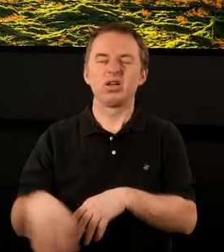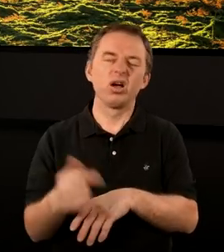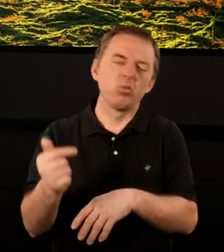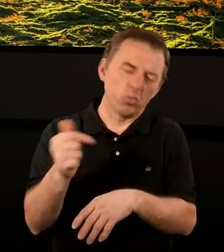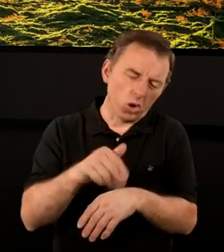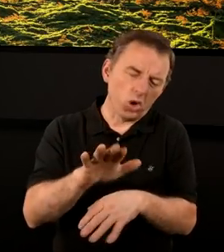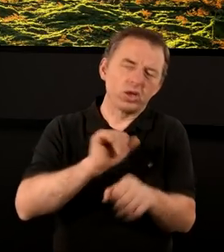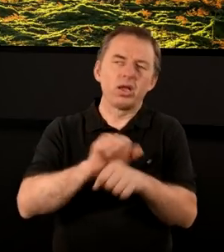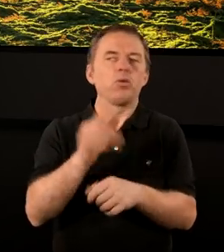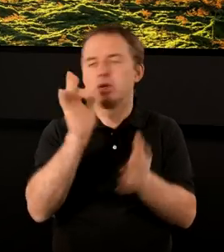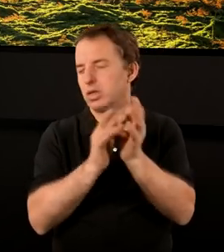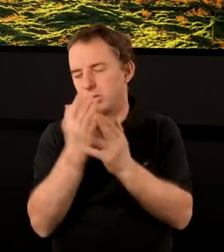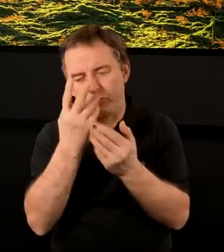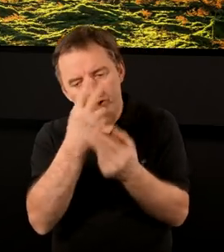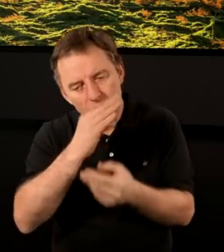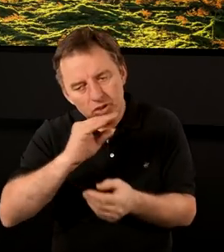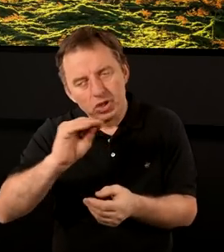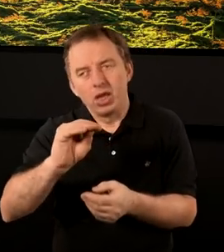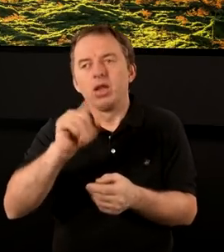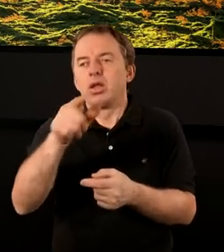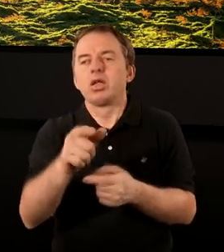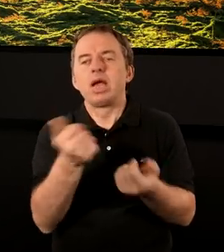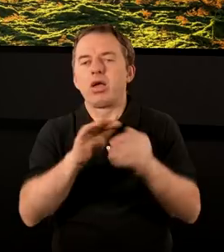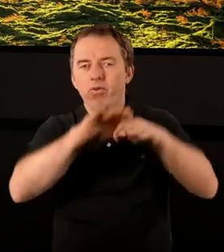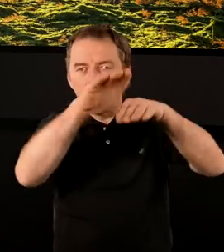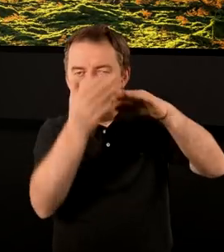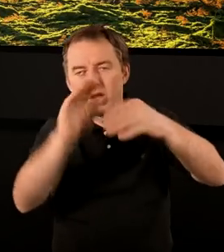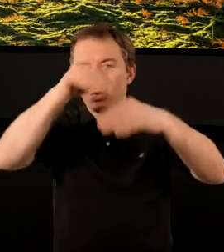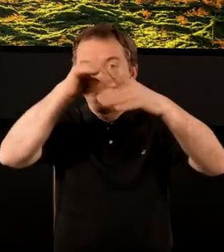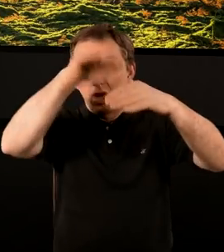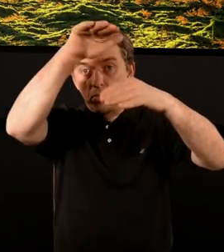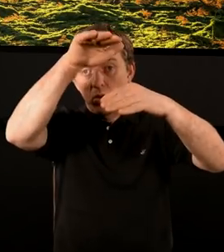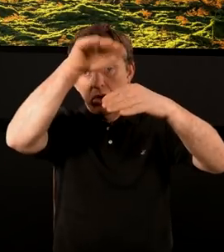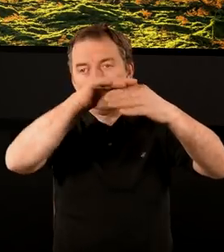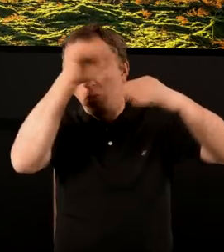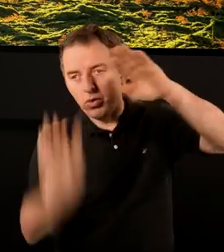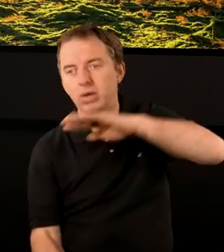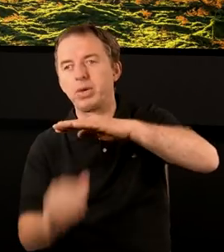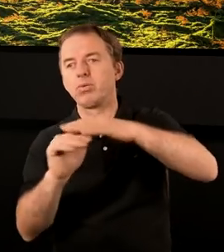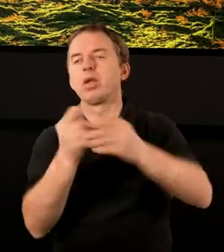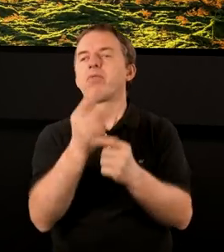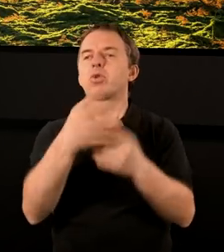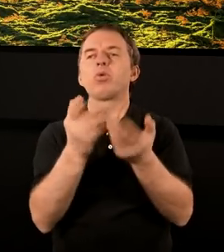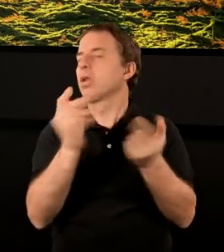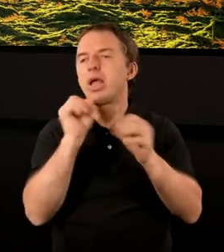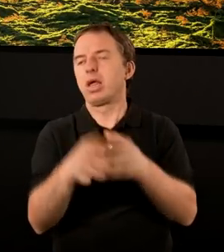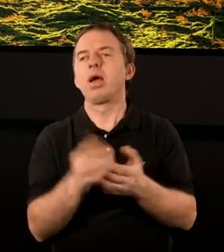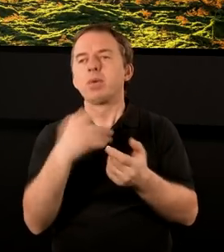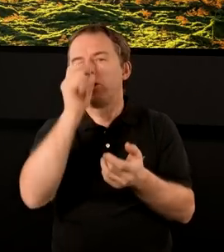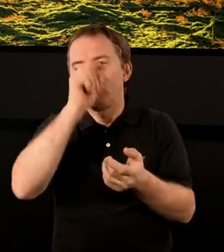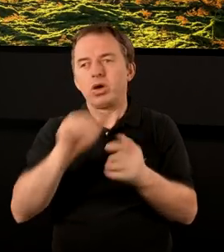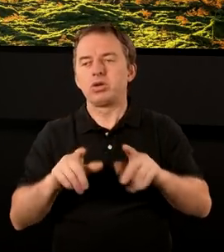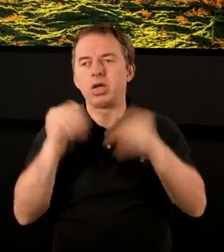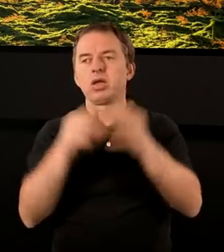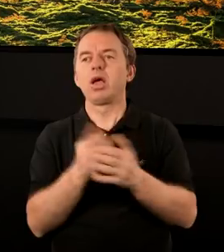powiedzieć tak już musi być. A Pan Jezus mówił nie. Ty z wielkiej wyżyny spadłeś, wielkiej góry spadłeś, byłeś wysoko. Naprawdę zaczyna się coś